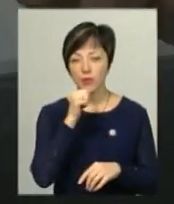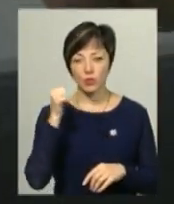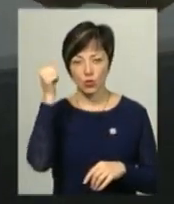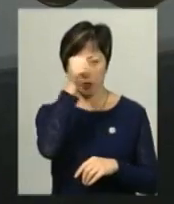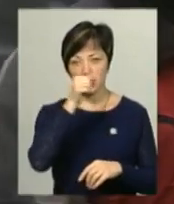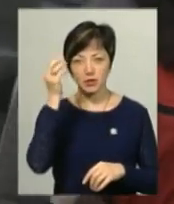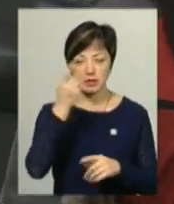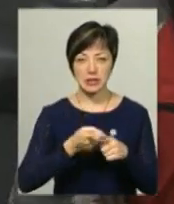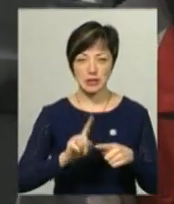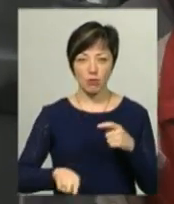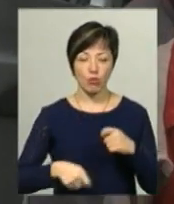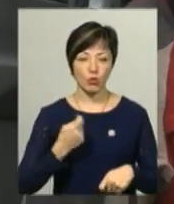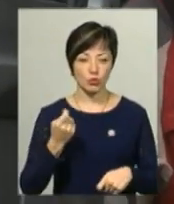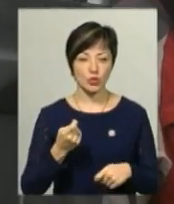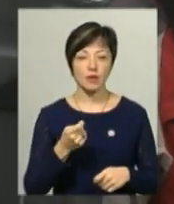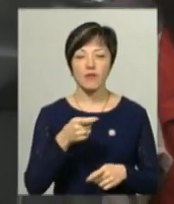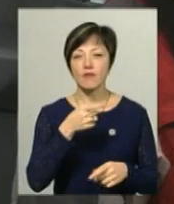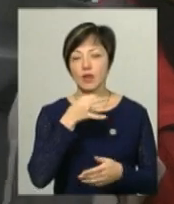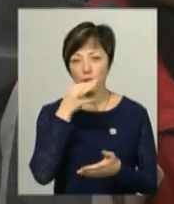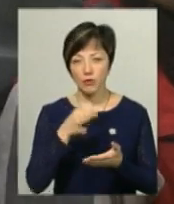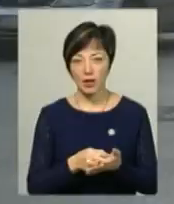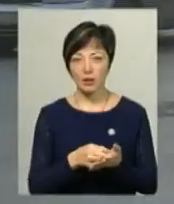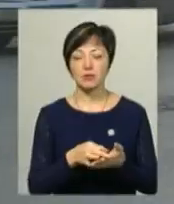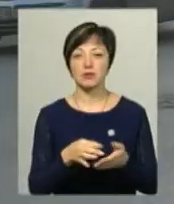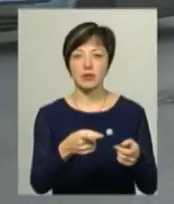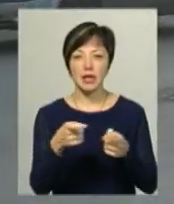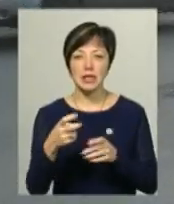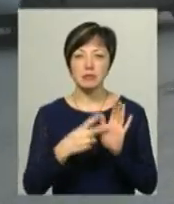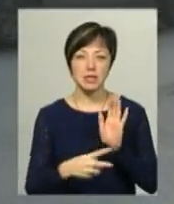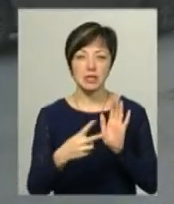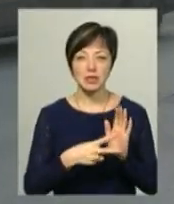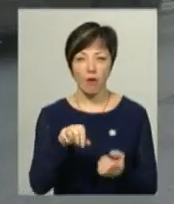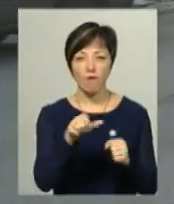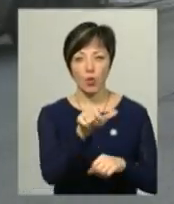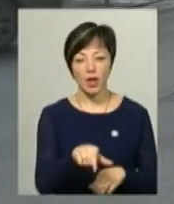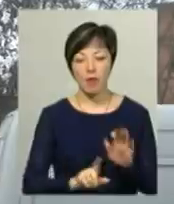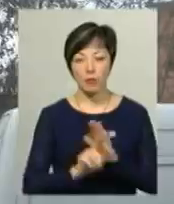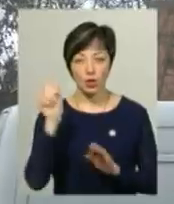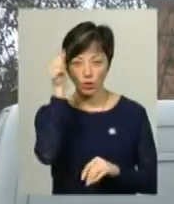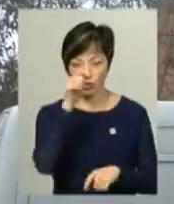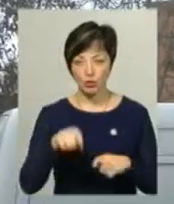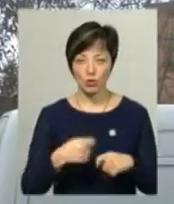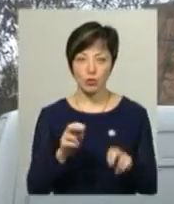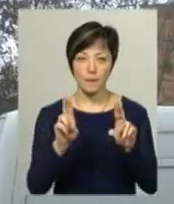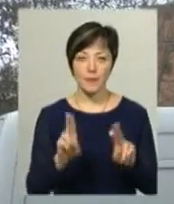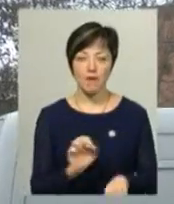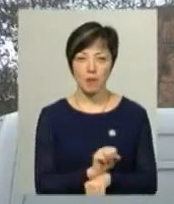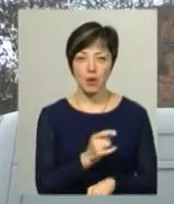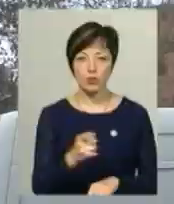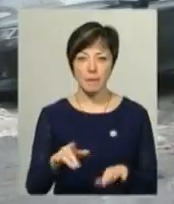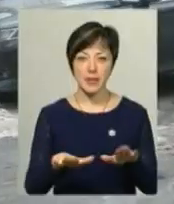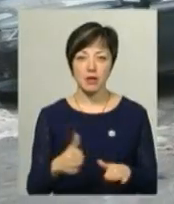у Хмельницькому за дане правопорушення до відповідальності було притягнуто 77 водіїв. На початку цього року за порушення правил паркування на місцях для